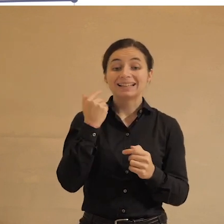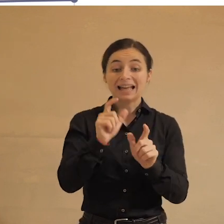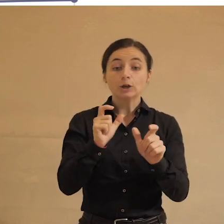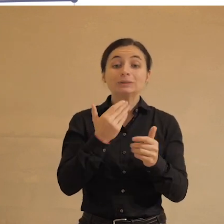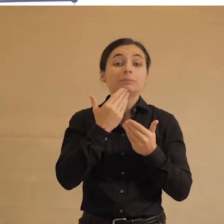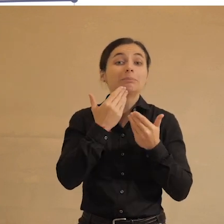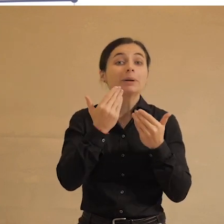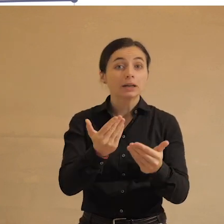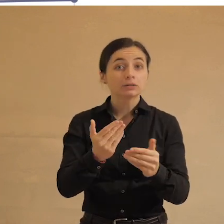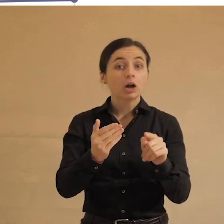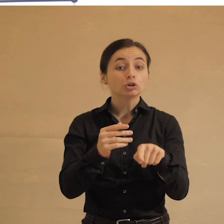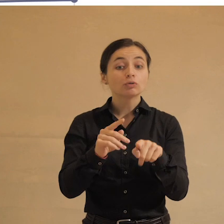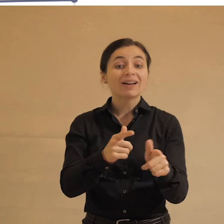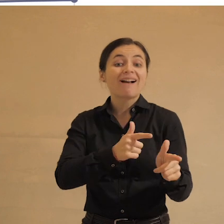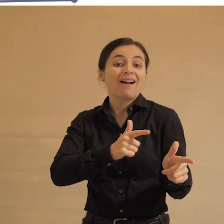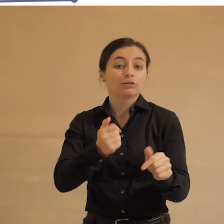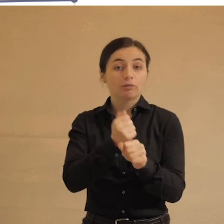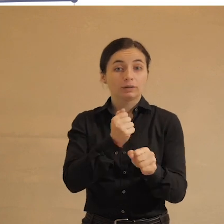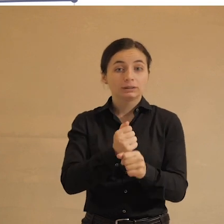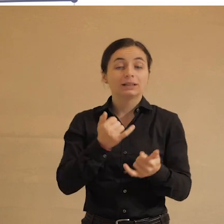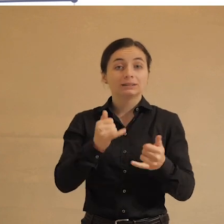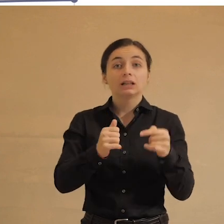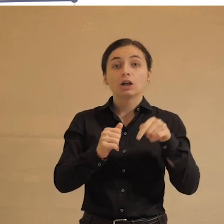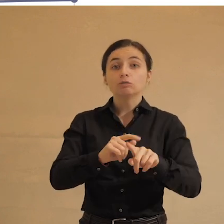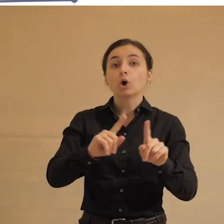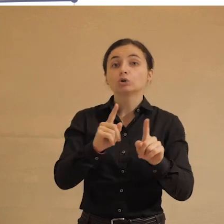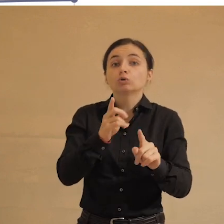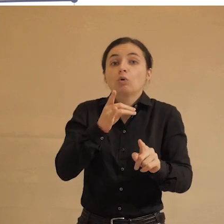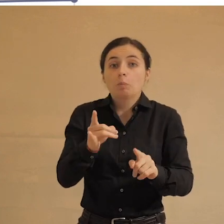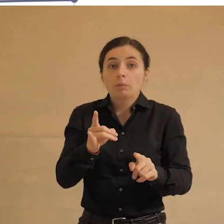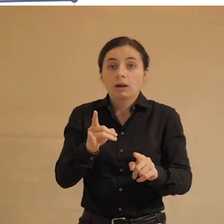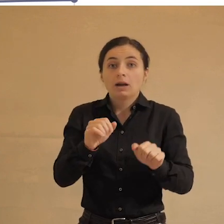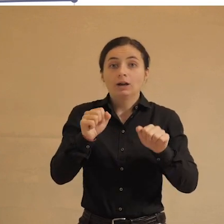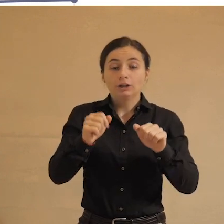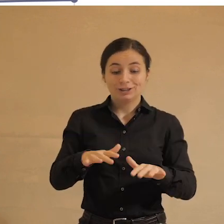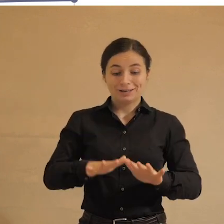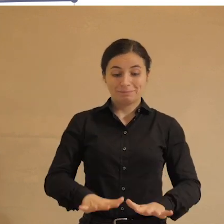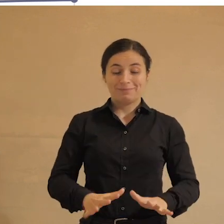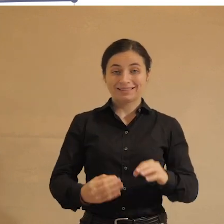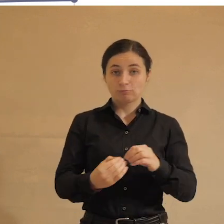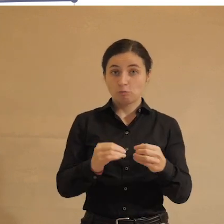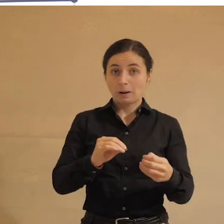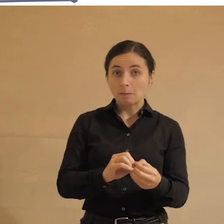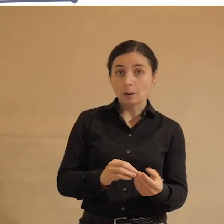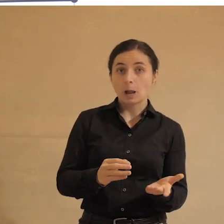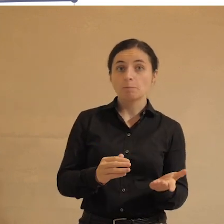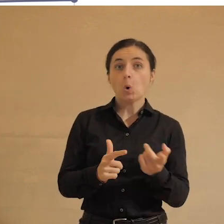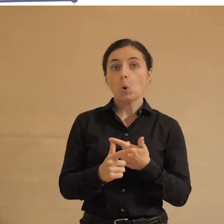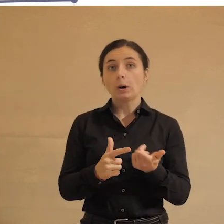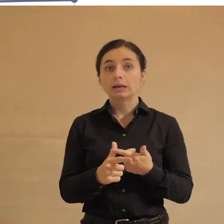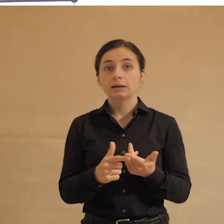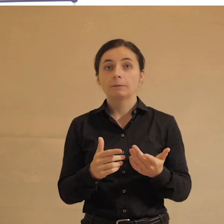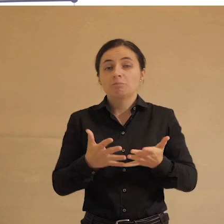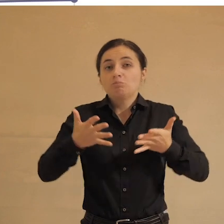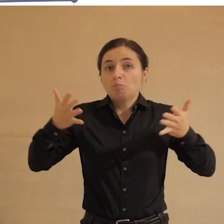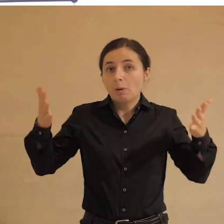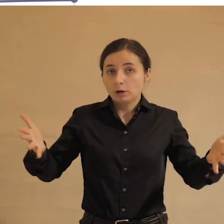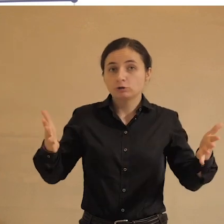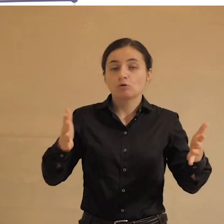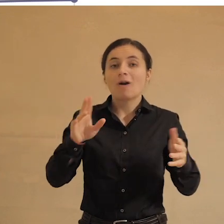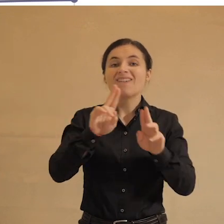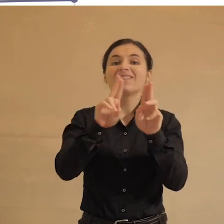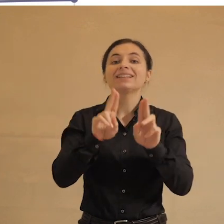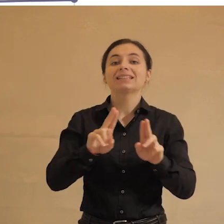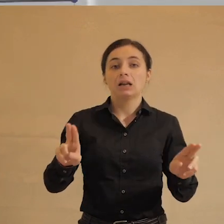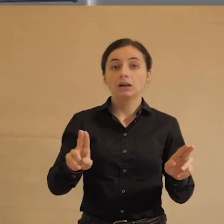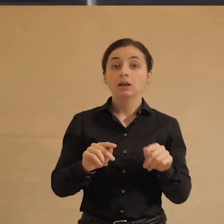спрашивают, а что вы готовы сделать для того, чтобы, ну, например, решить какую-то местную проблему или такую масштабную, общефедеральную